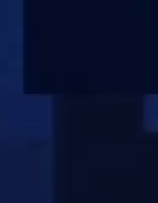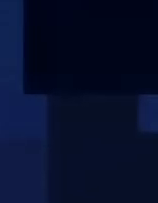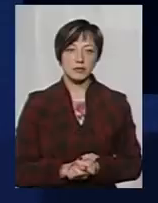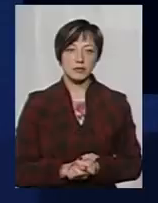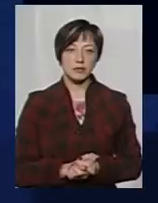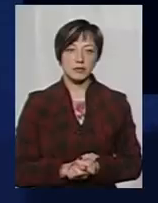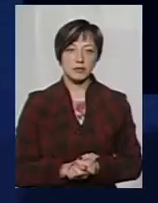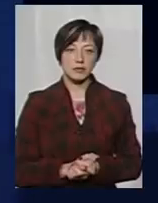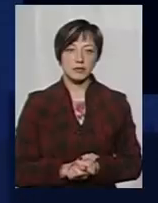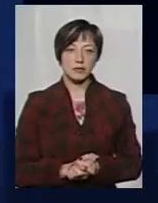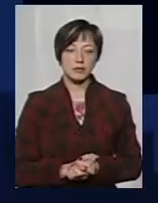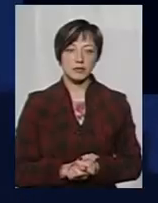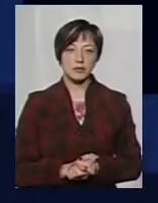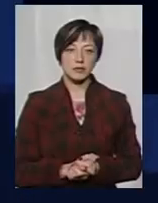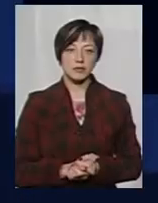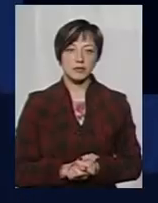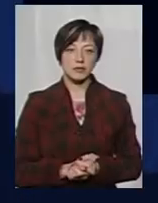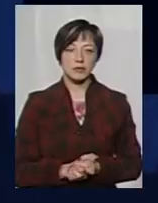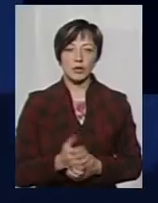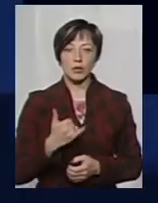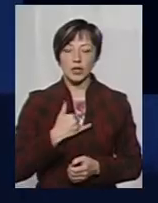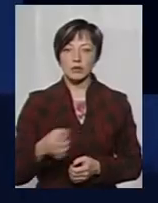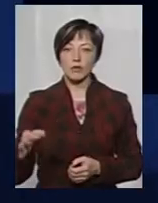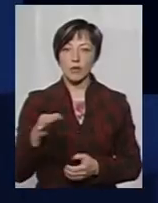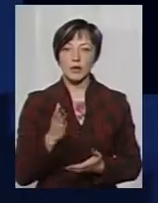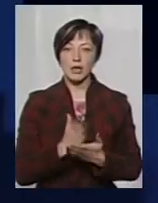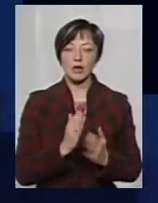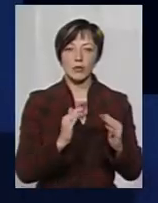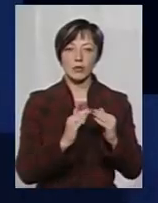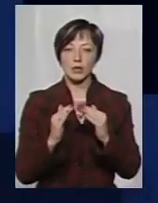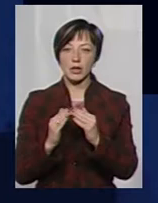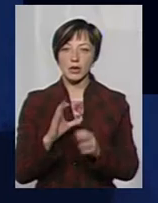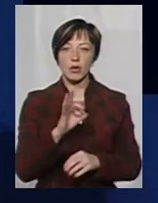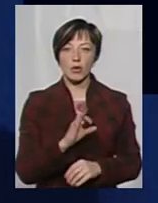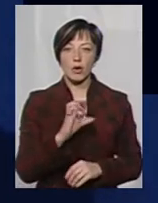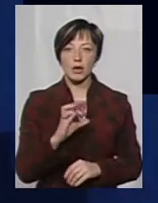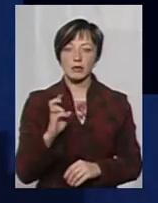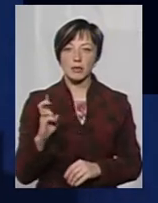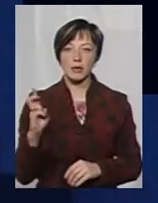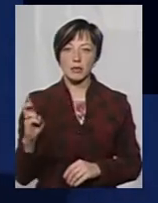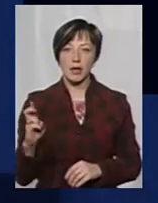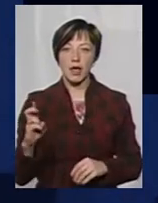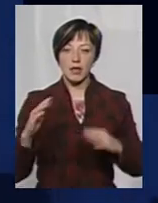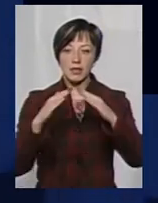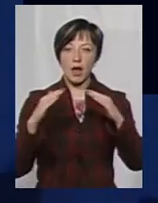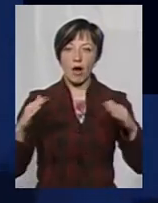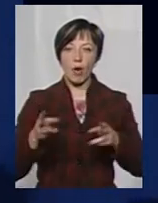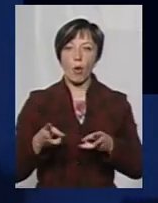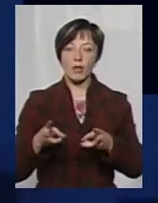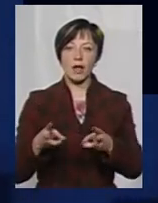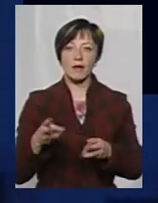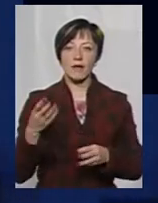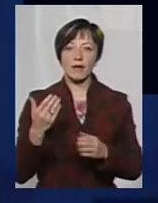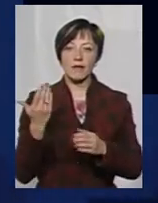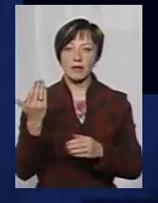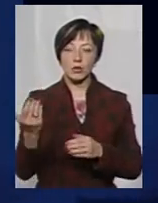В нас в області є будинки ОСББ з даховими котельнями. Дахові котельні відносяться